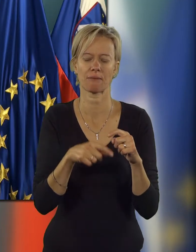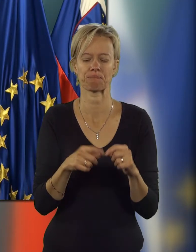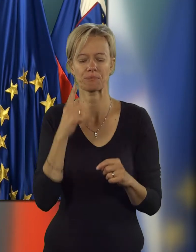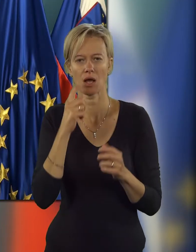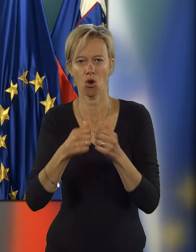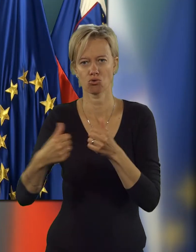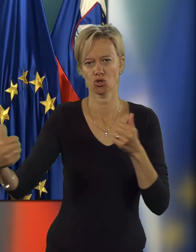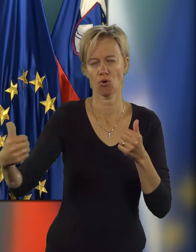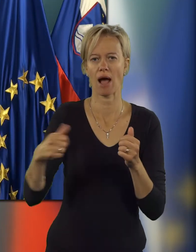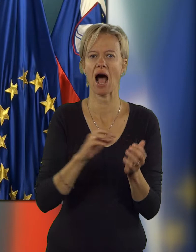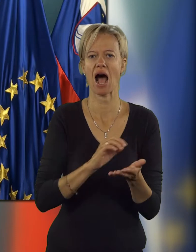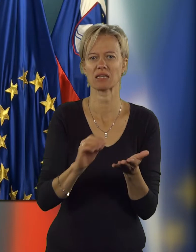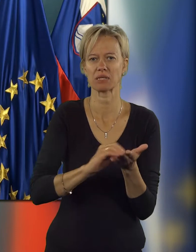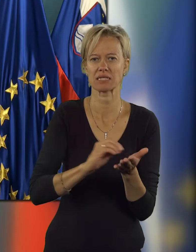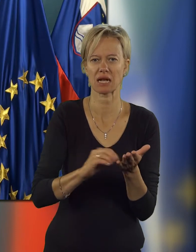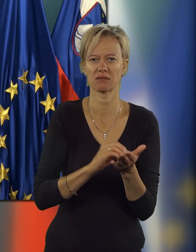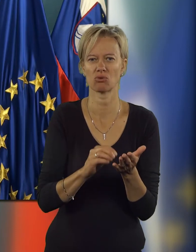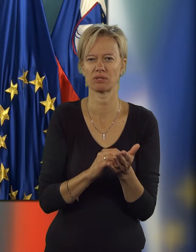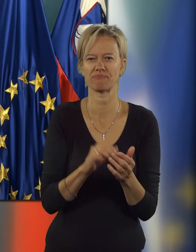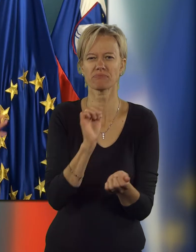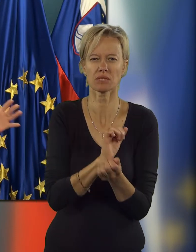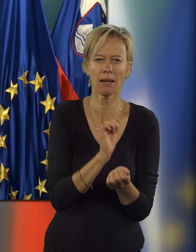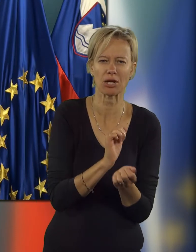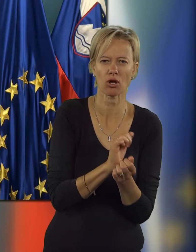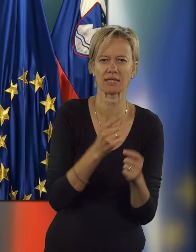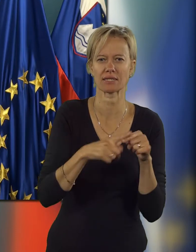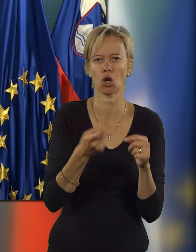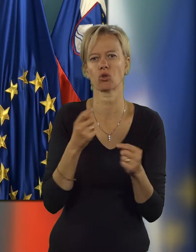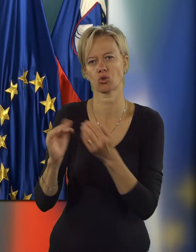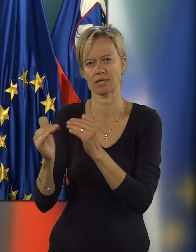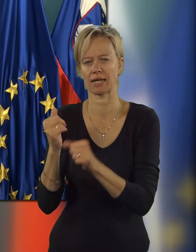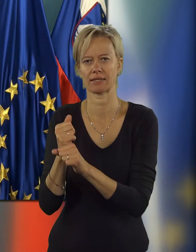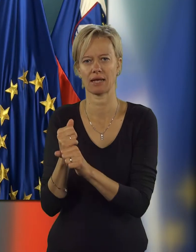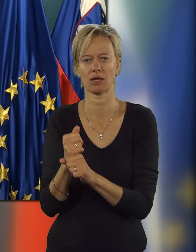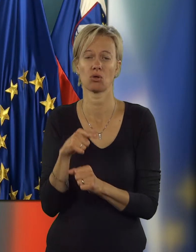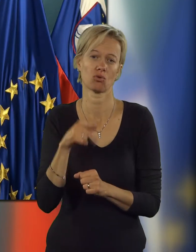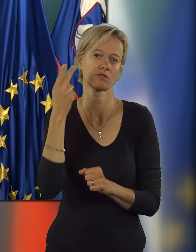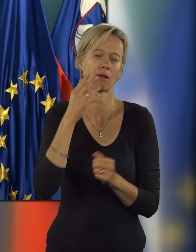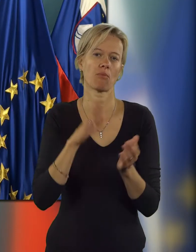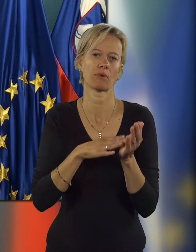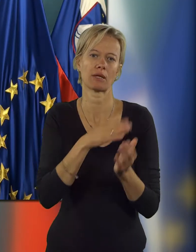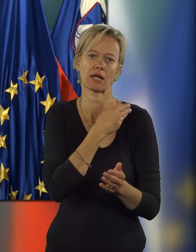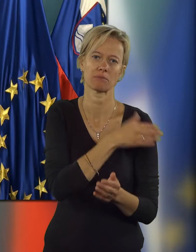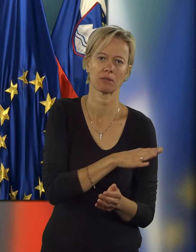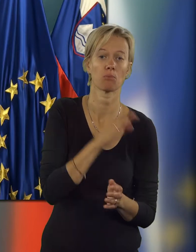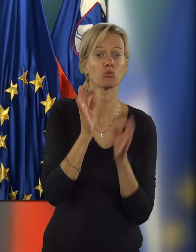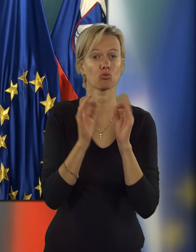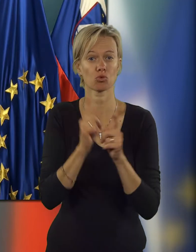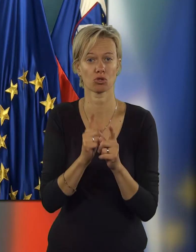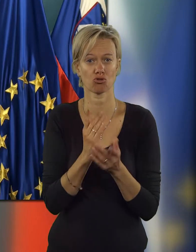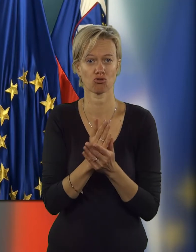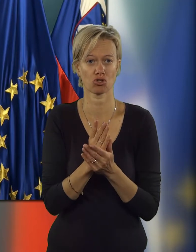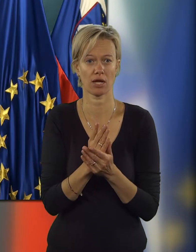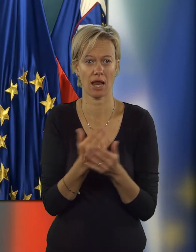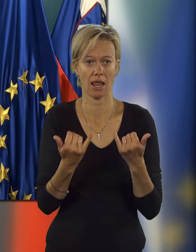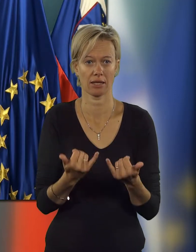torej ločujemo ta administrativni birokratski del od socialnega dela. To pomeni seveda razbremenitev, poskušamo tudi